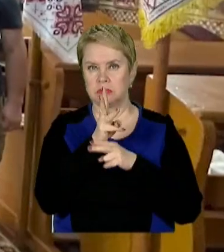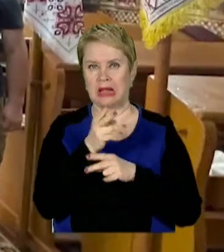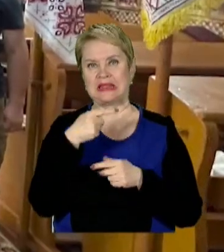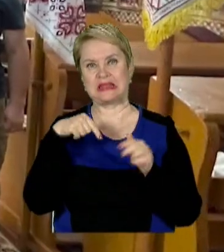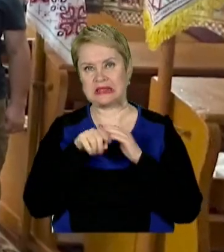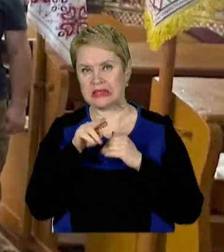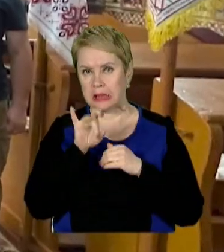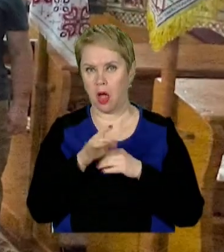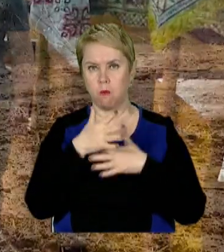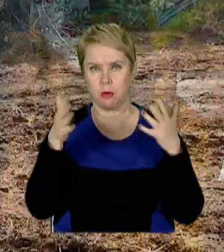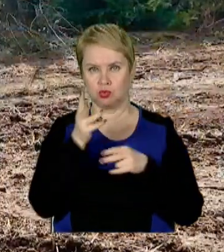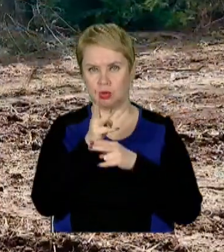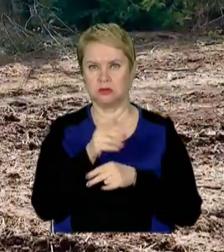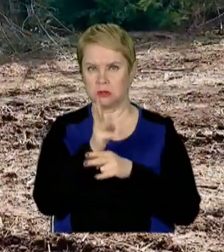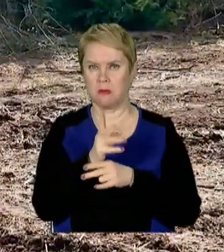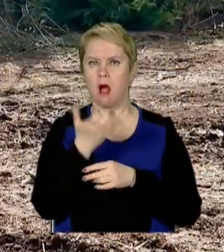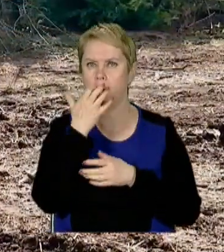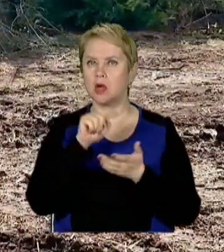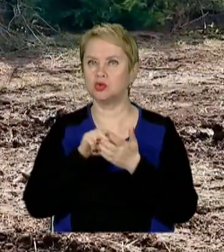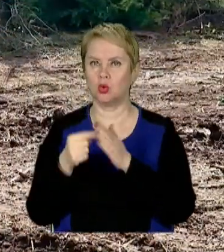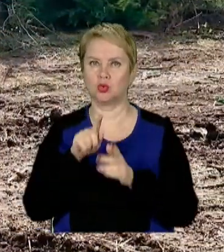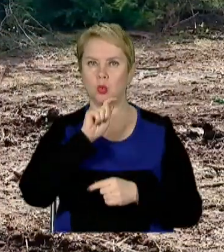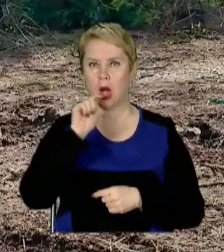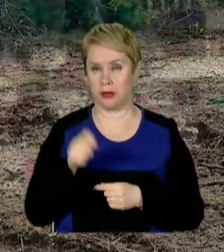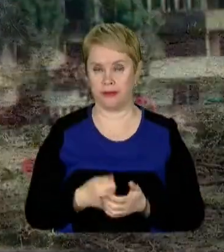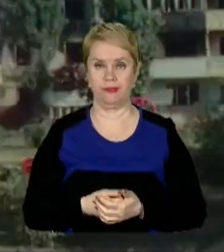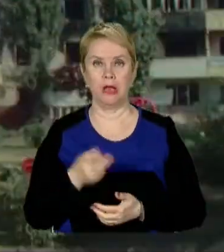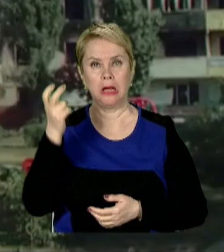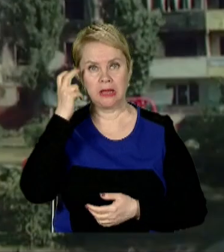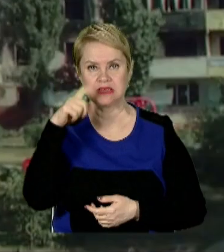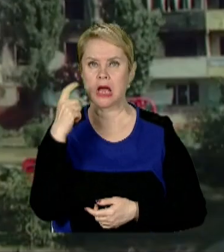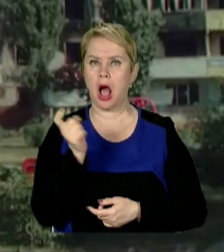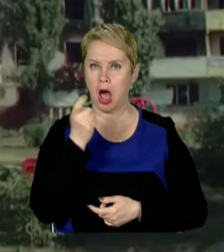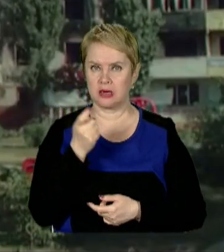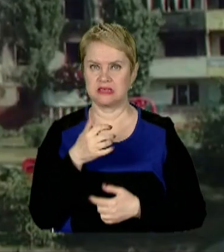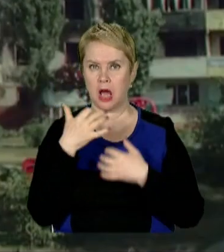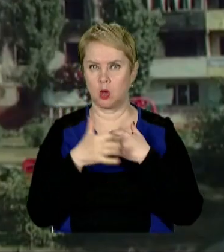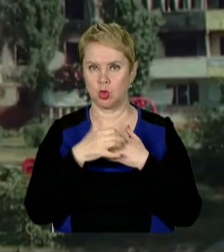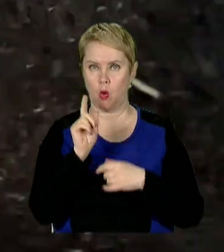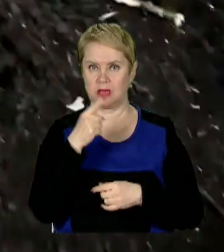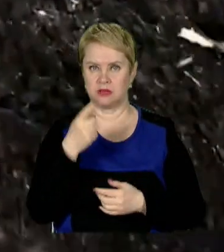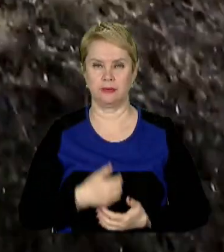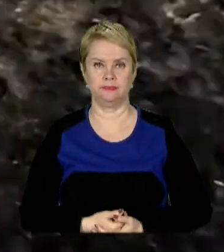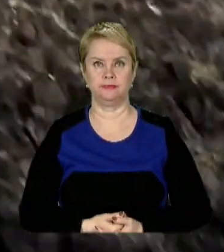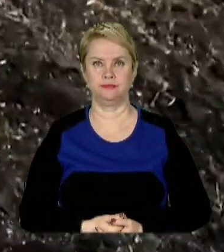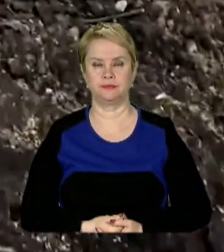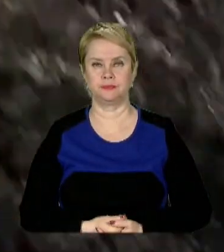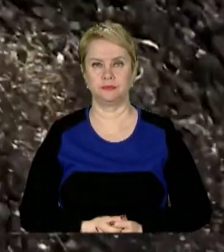тилу, але більшість кадрів Євген знімав в гарячих точках України. У Київській, Харківській і Херсонській областях.